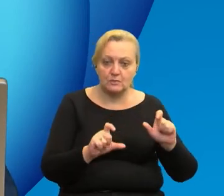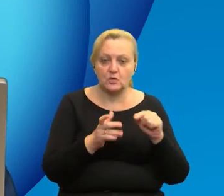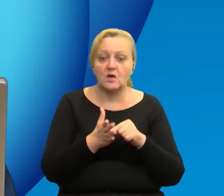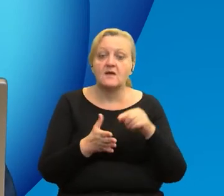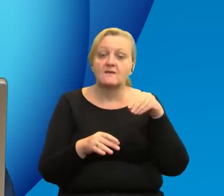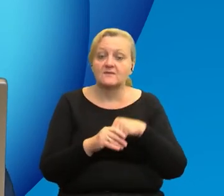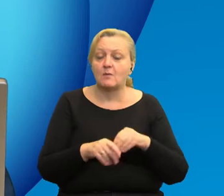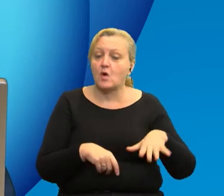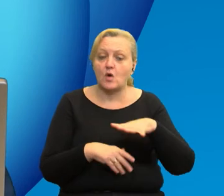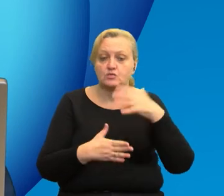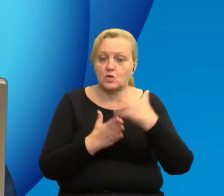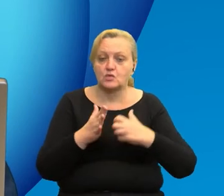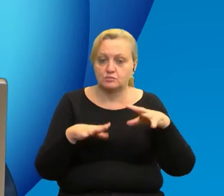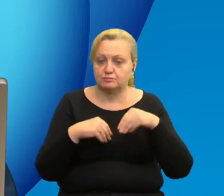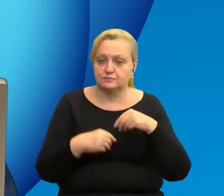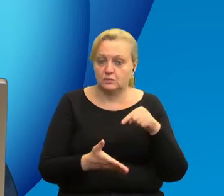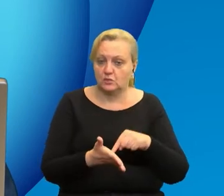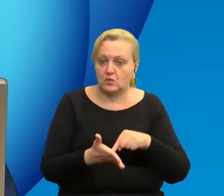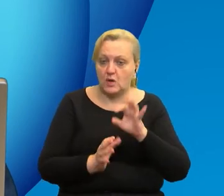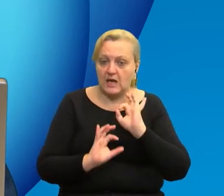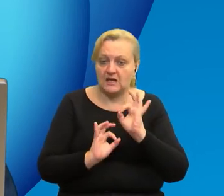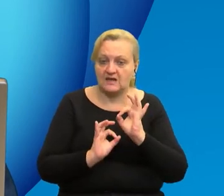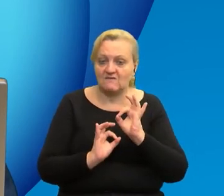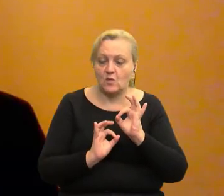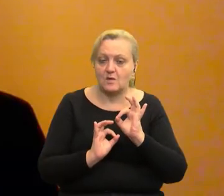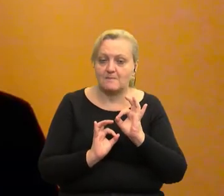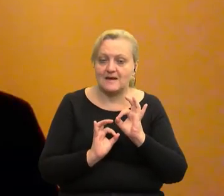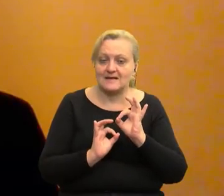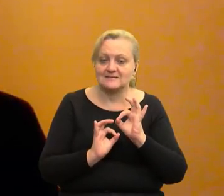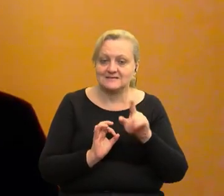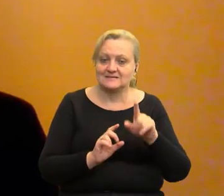obszarze możemy wykorzystywać jeszcze te dane satelitarne?